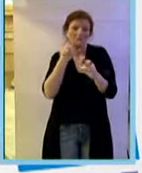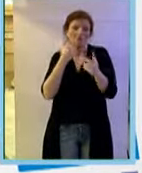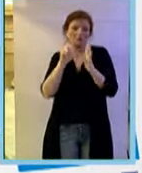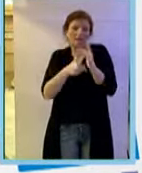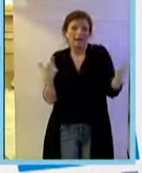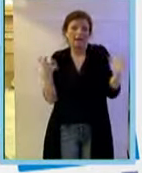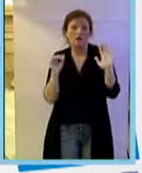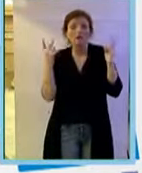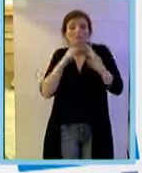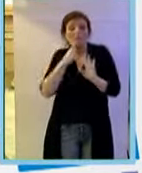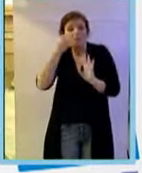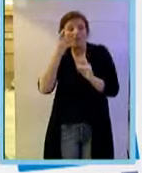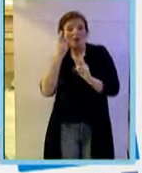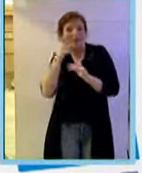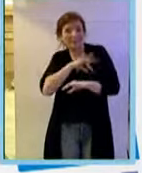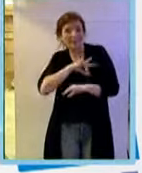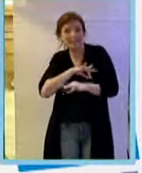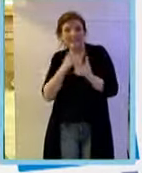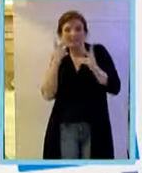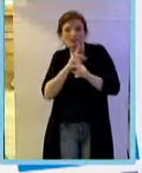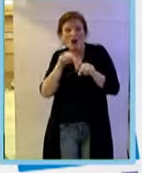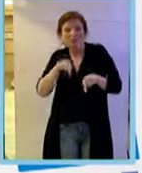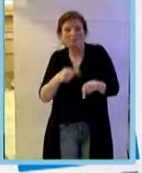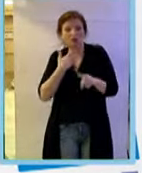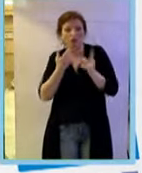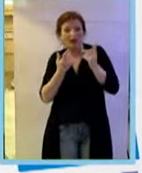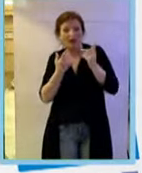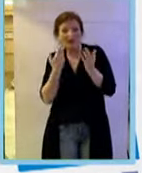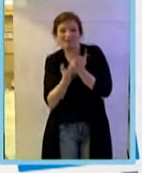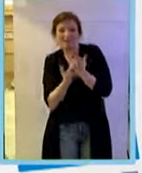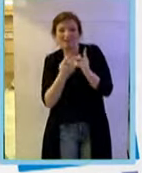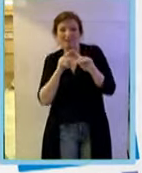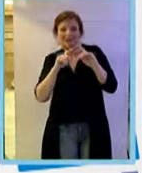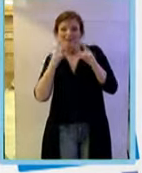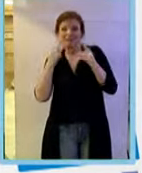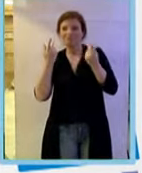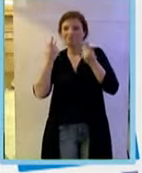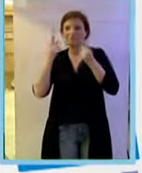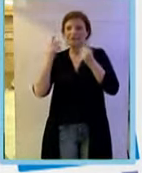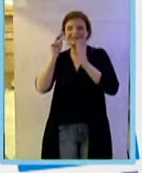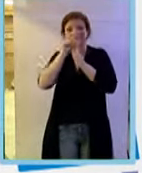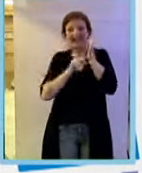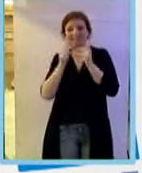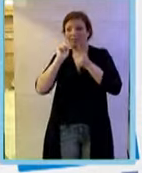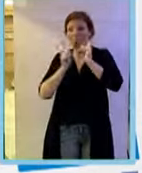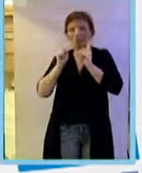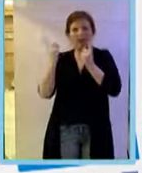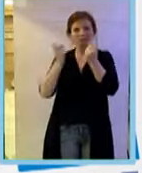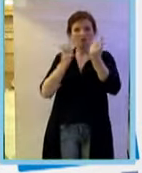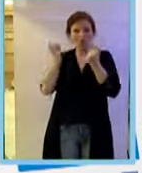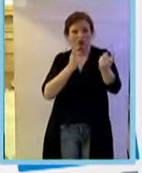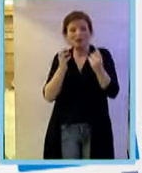quello che trovo molto interessante adesso che ci sono degli studi epidemiologici alcuni modeling che suggeriscono che risulta